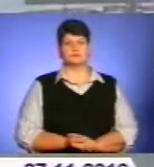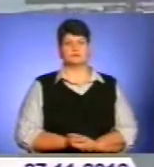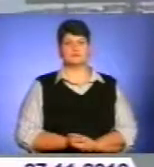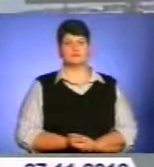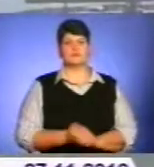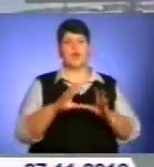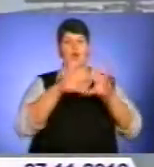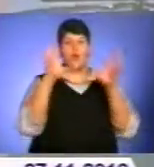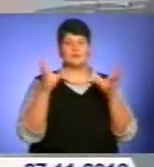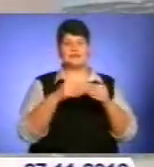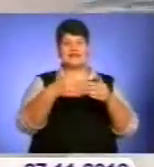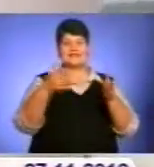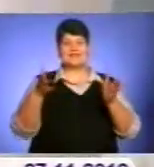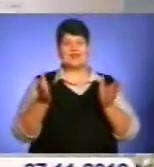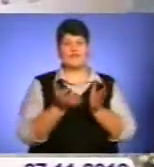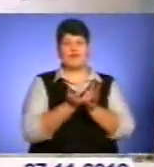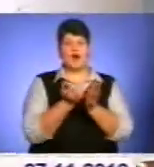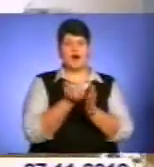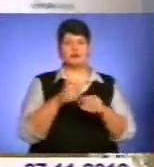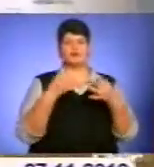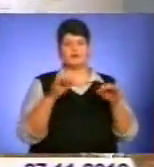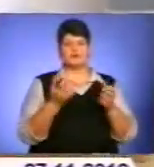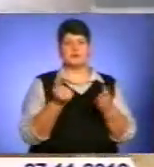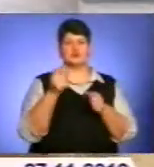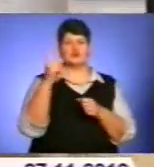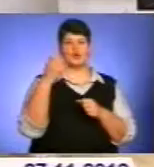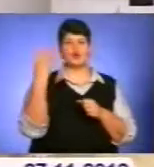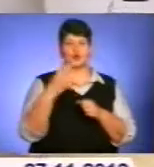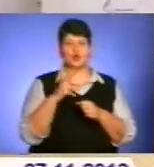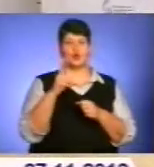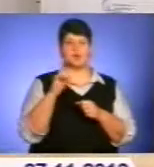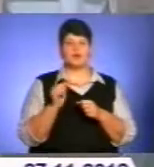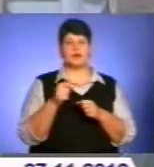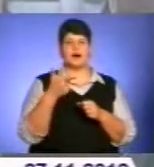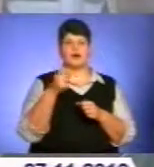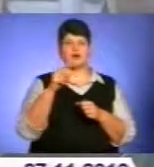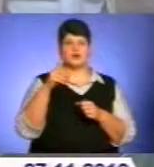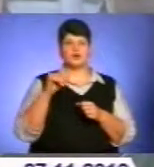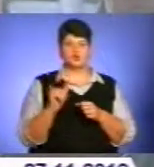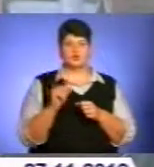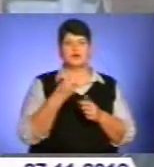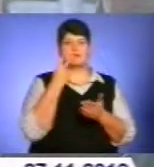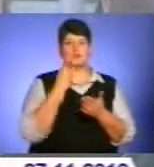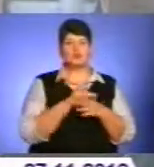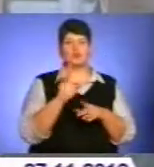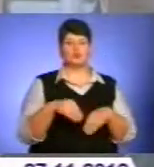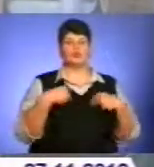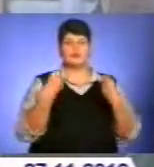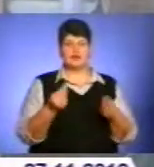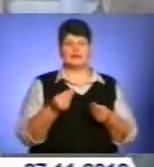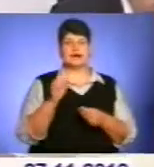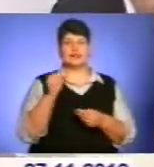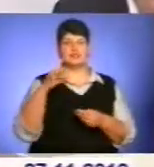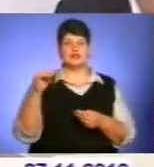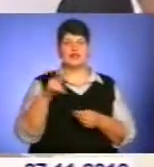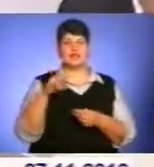Обсяг резервуарів терміналу дозволить зберігати 540 тисяч кубічних метрів скрапленого газу. Передбачається, що його будуть доставляти з Алжиру, Лівії,